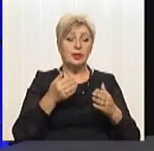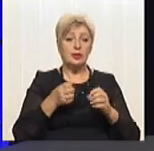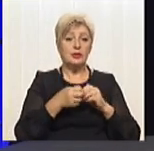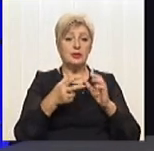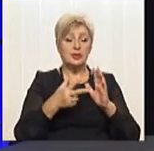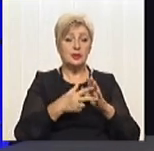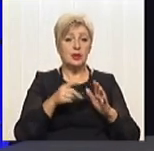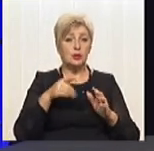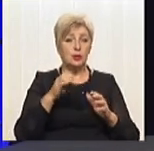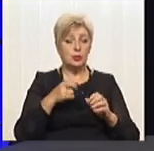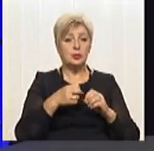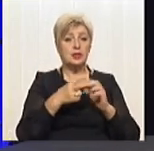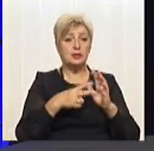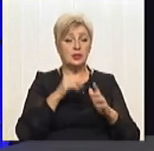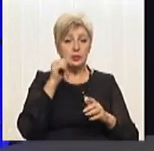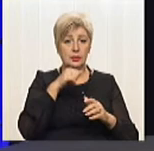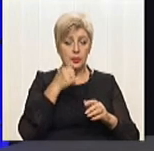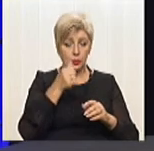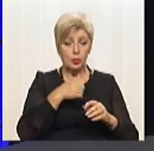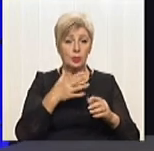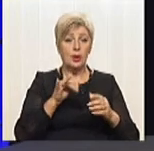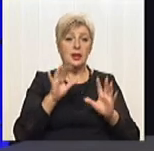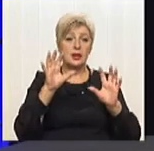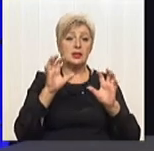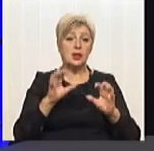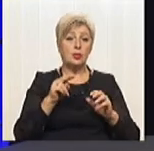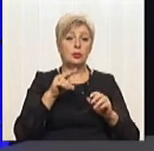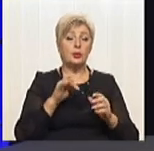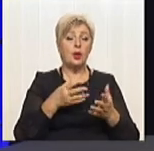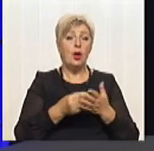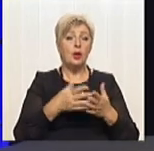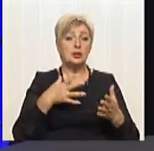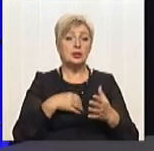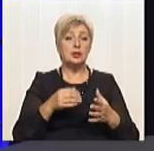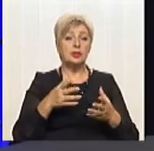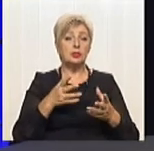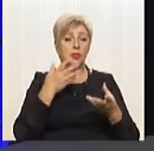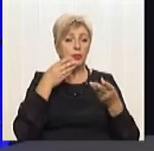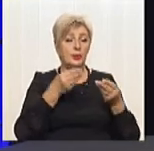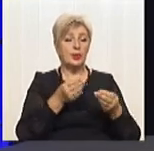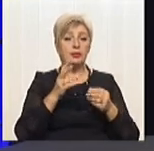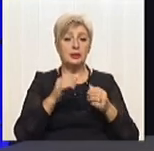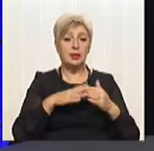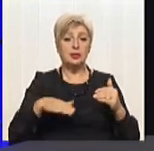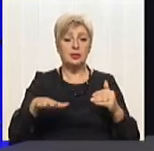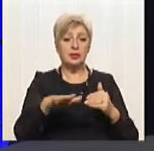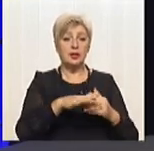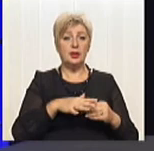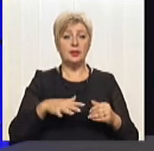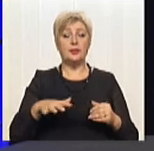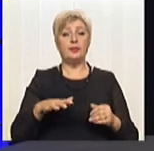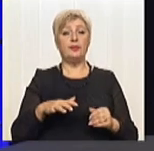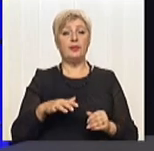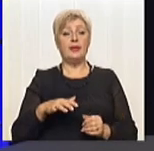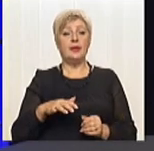року, який набрав чинності, так, і закон про оцінку впливу на довкілля, який запровадив в Україні європейську модель екологічної